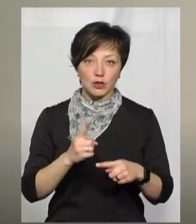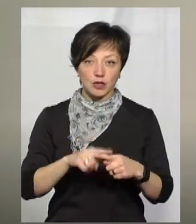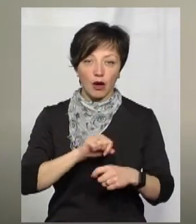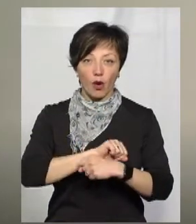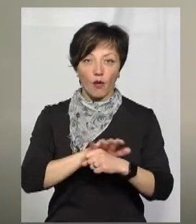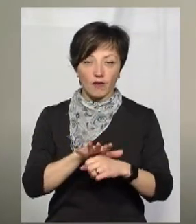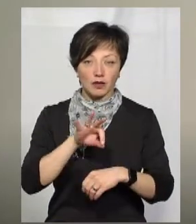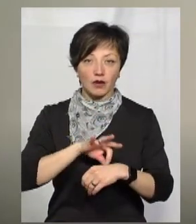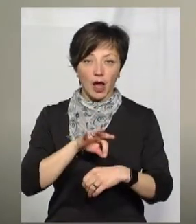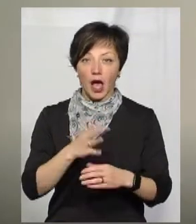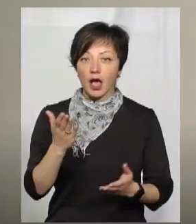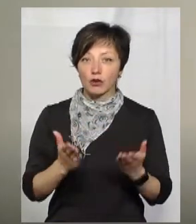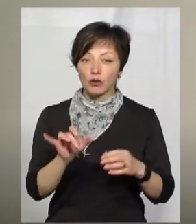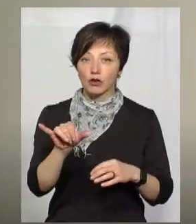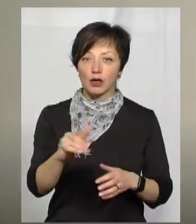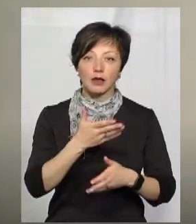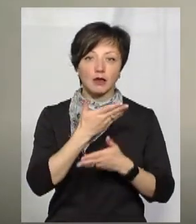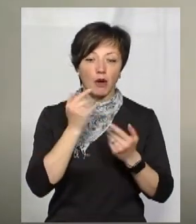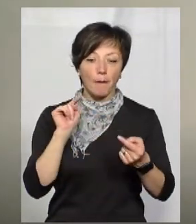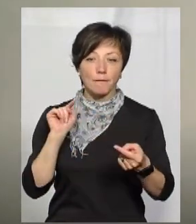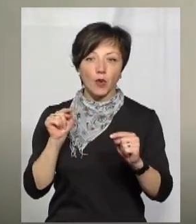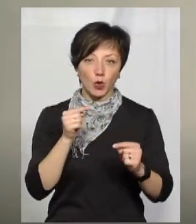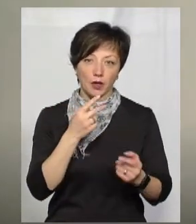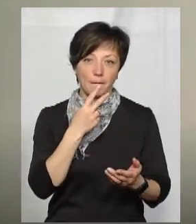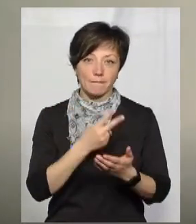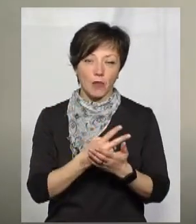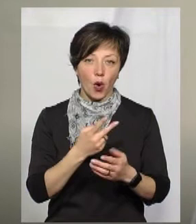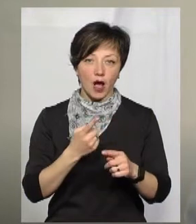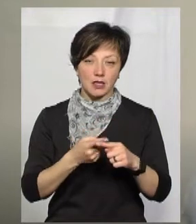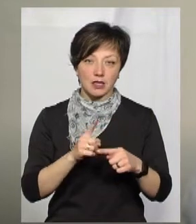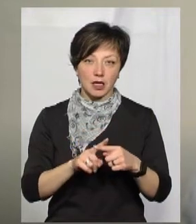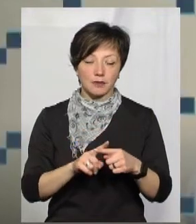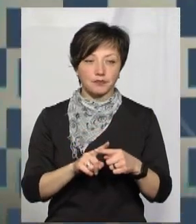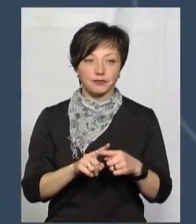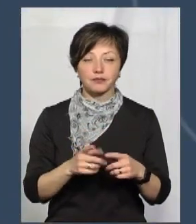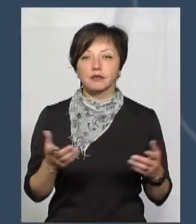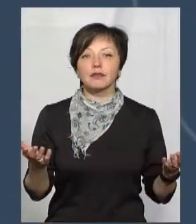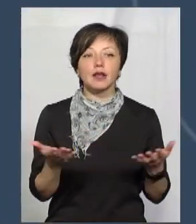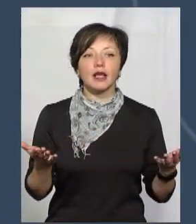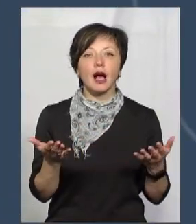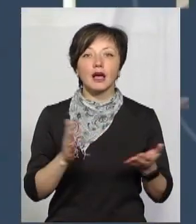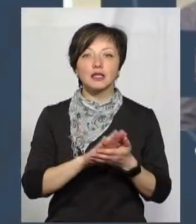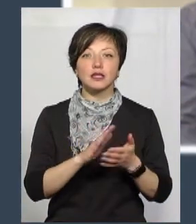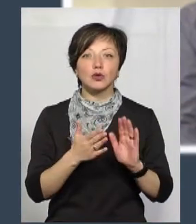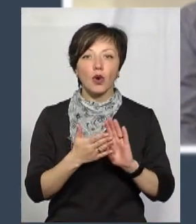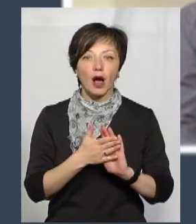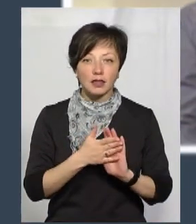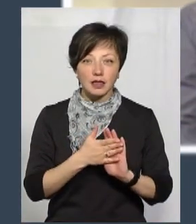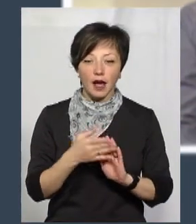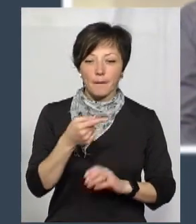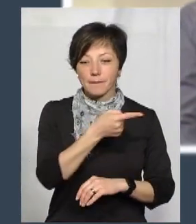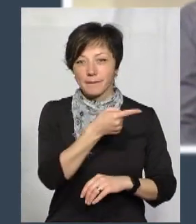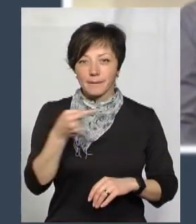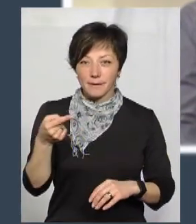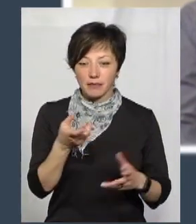-19, якщо у пацієнта немає протипоказань. А яка ситуація взагалі з побічними діями